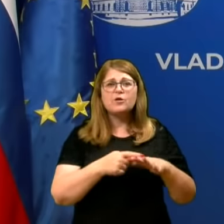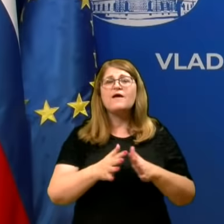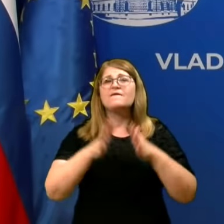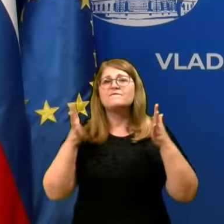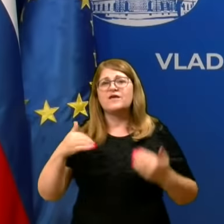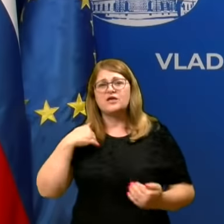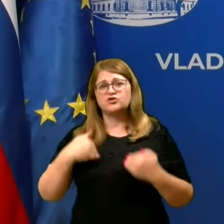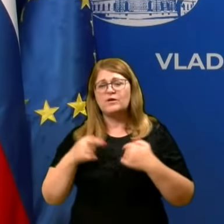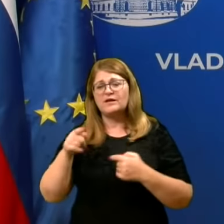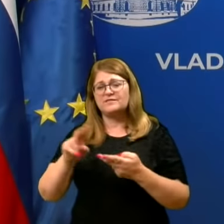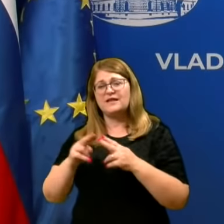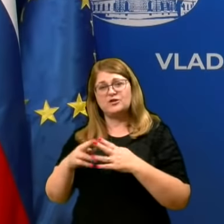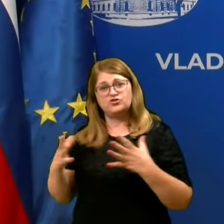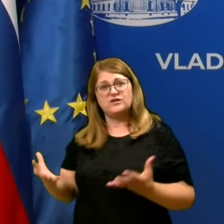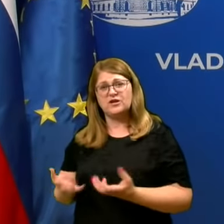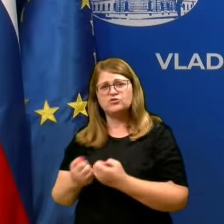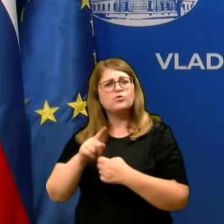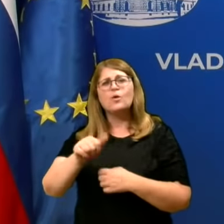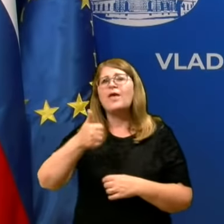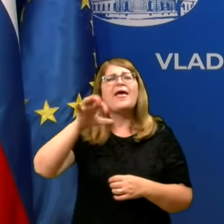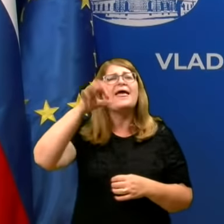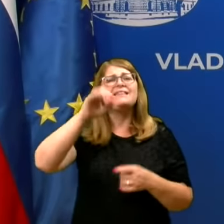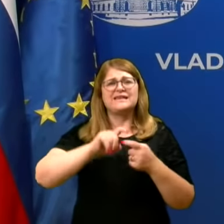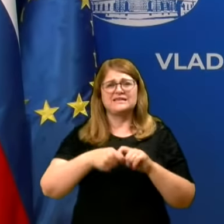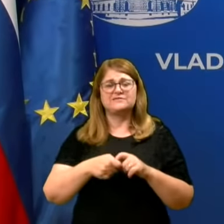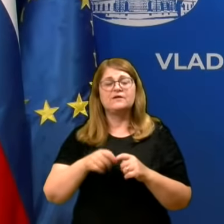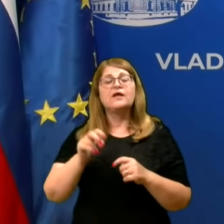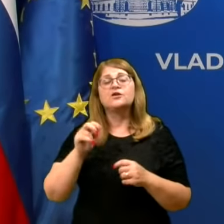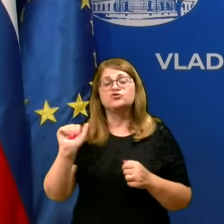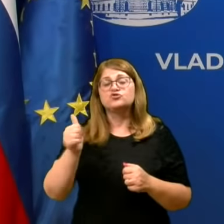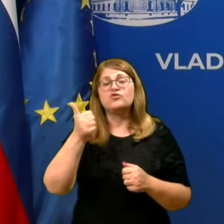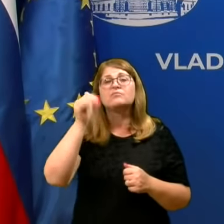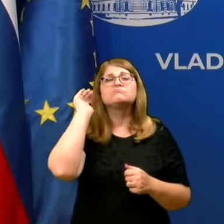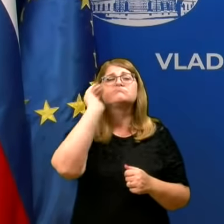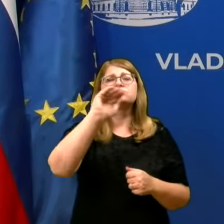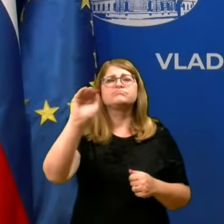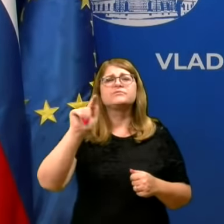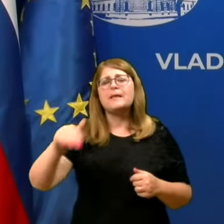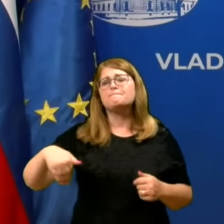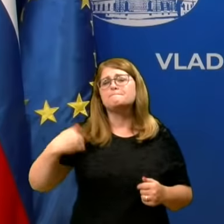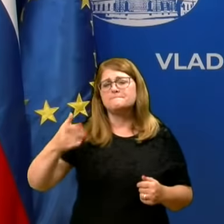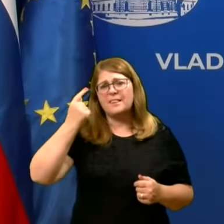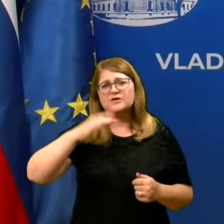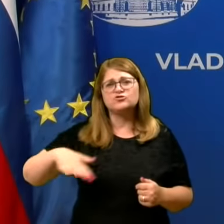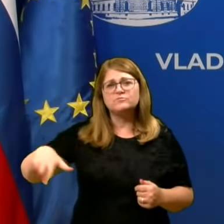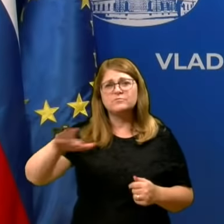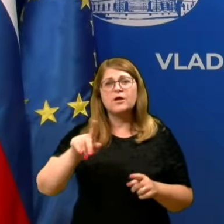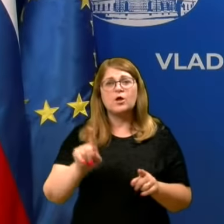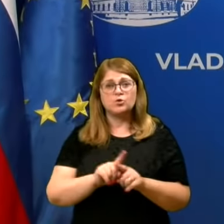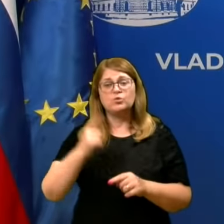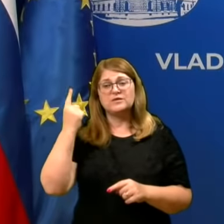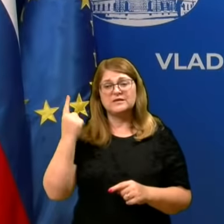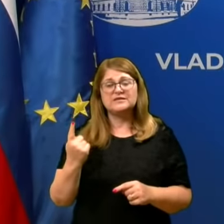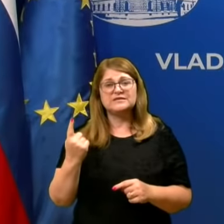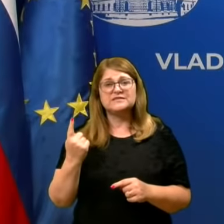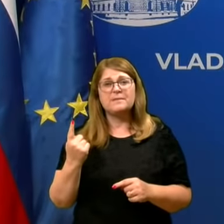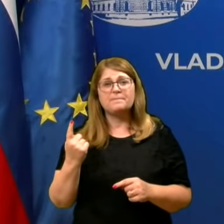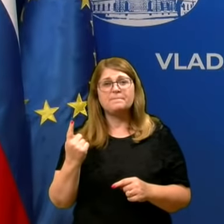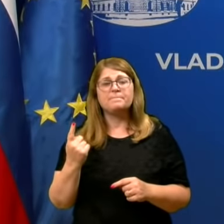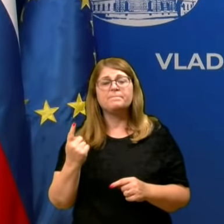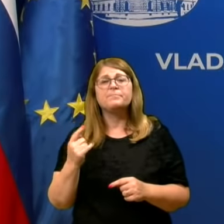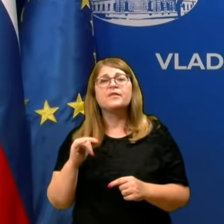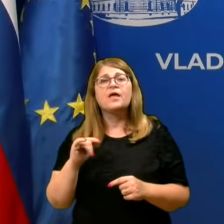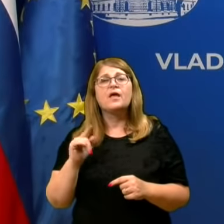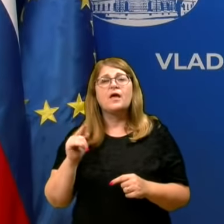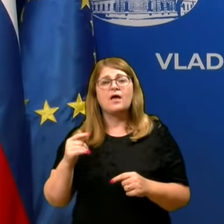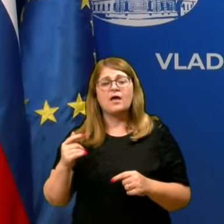življenj na ta način rešimo. To je edina stvar. In tukaj še napel, predvsem mlajši populaciji, tudi sam se v njih prištevim sebe, nekak na računom je